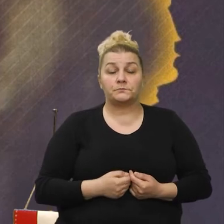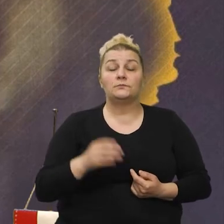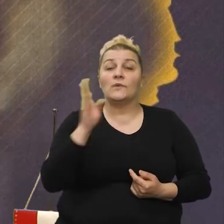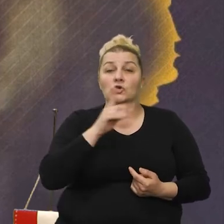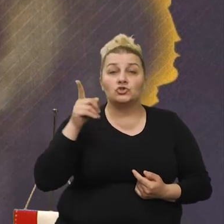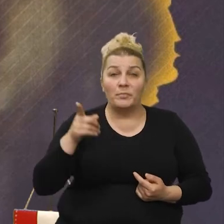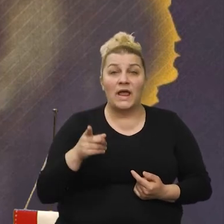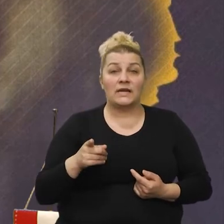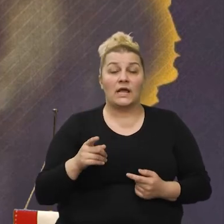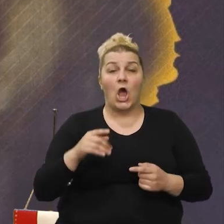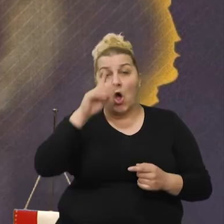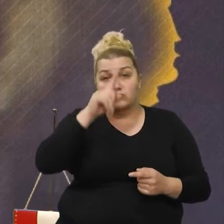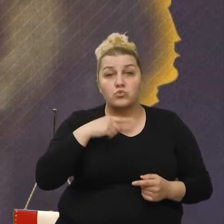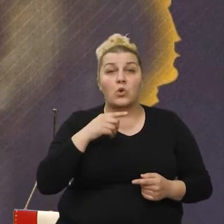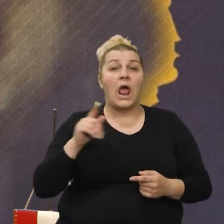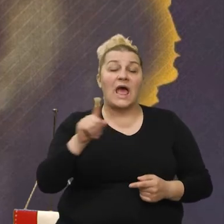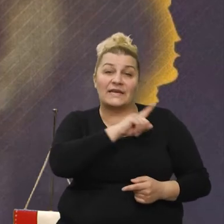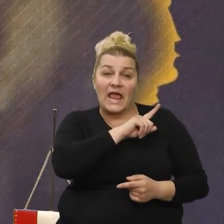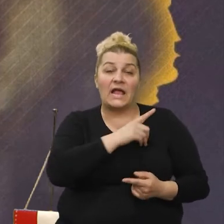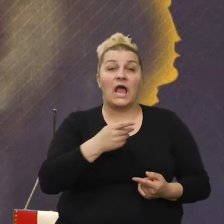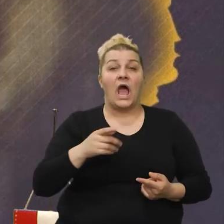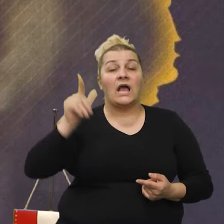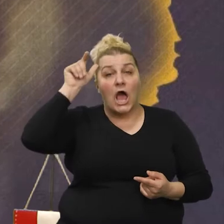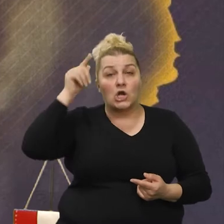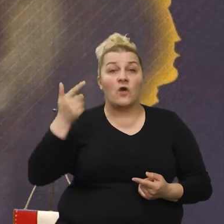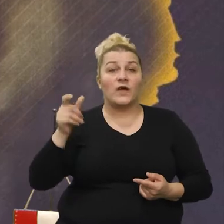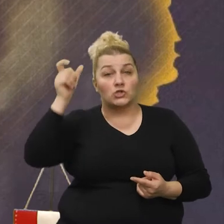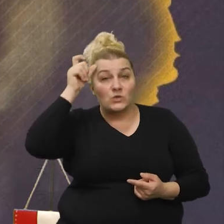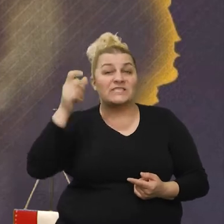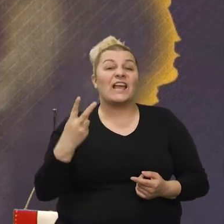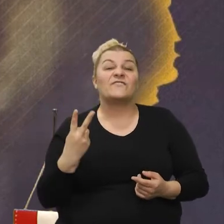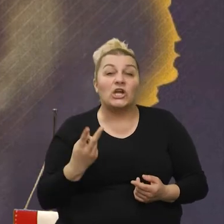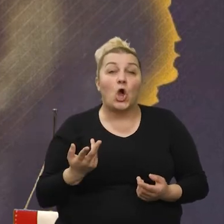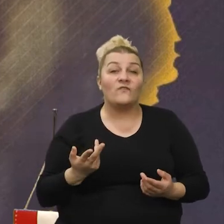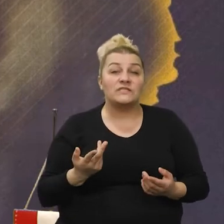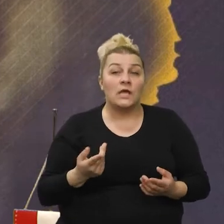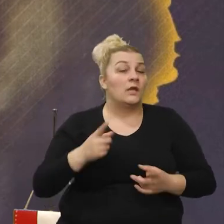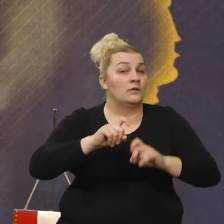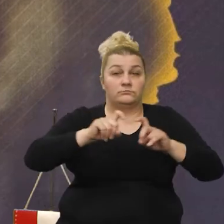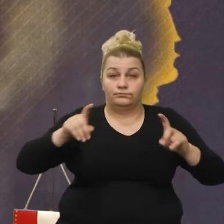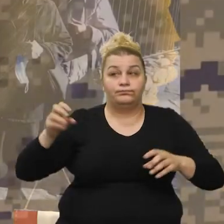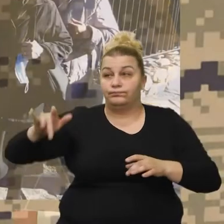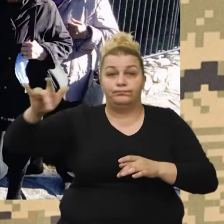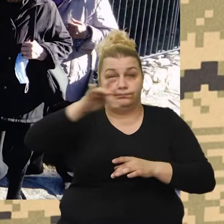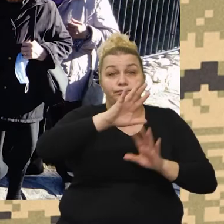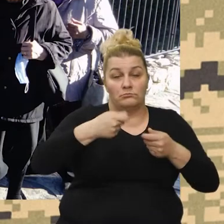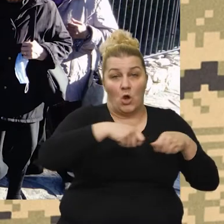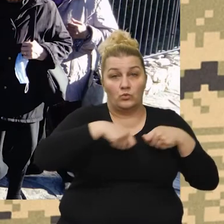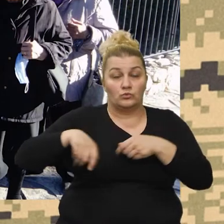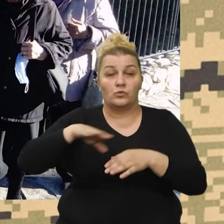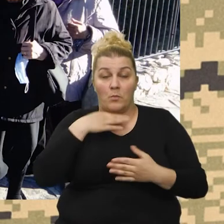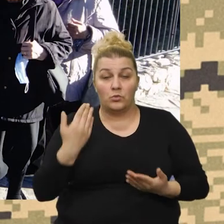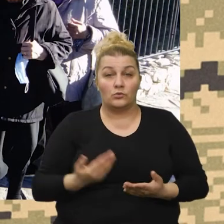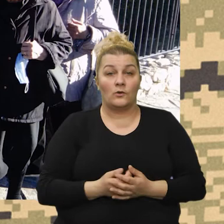Šibenika, Pule, Rijeke, Karlovca, Osijeka, Vinkovaca, suda ima organizacija. Do duše sad je to